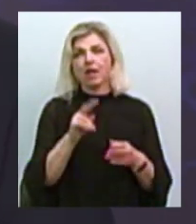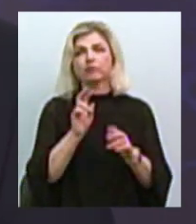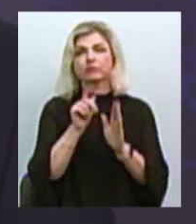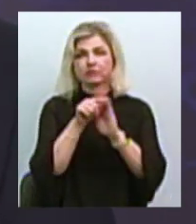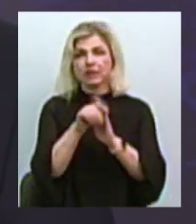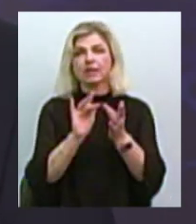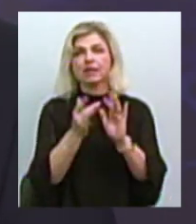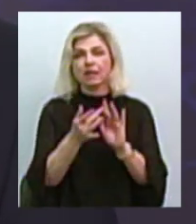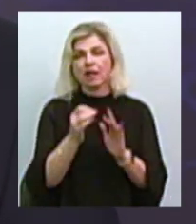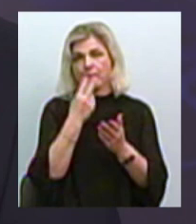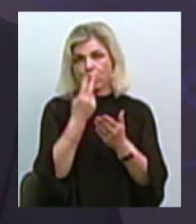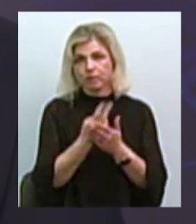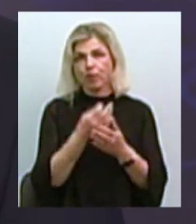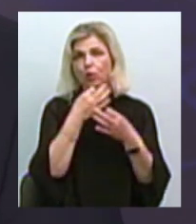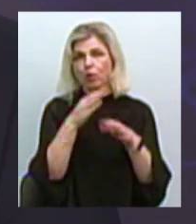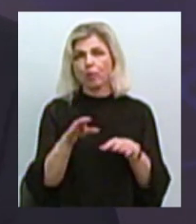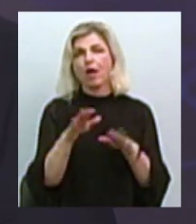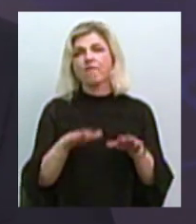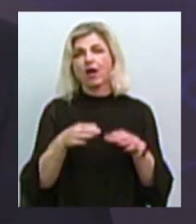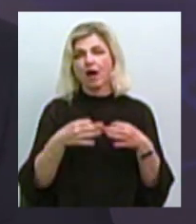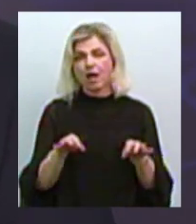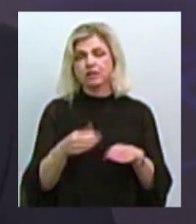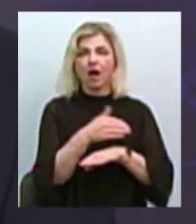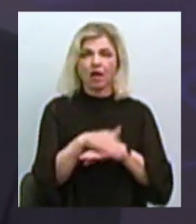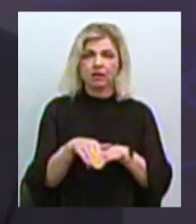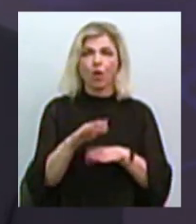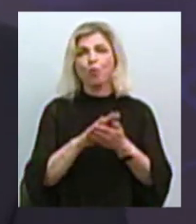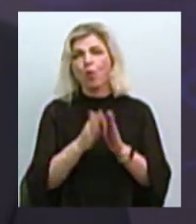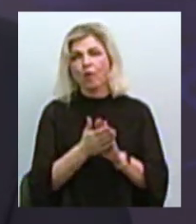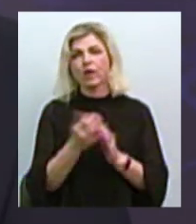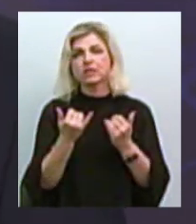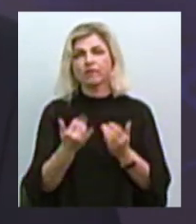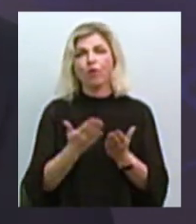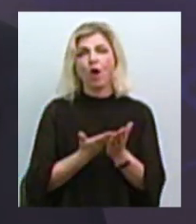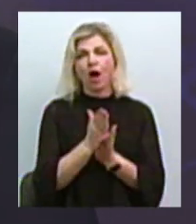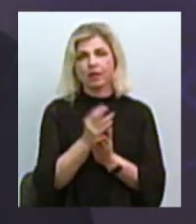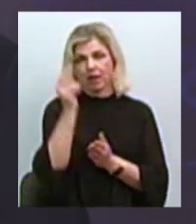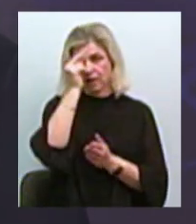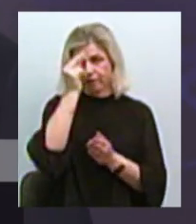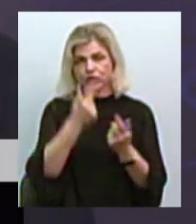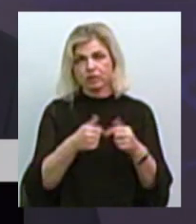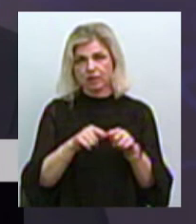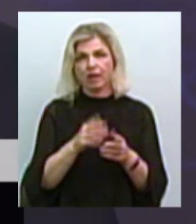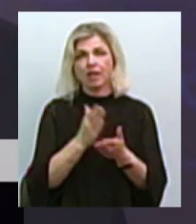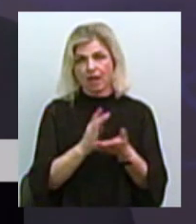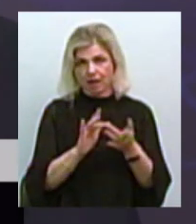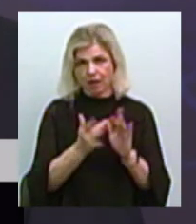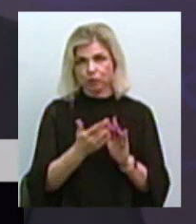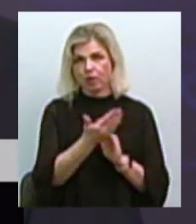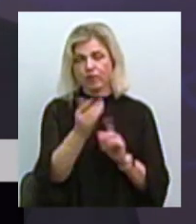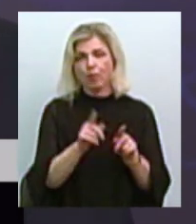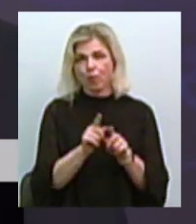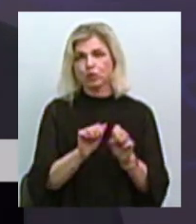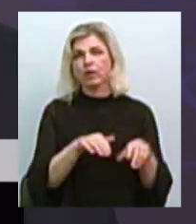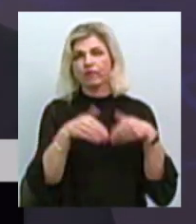карту будь-якої вакансії, в якому місці, яка адреса, які умови. На сьогодні карти навчальних закладів є електронні. Можете звернутися також